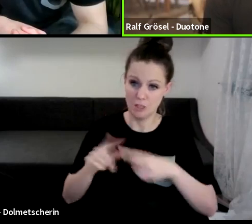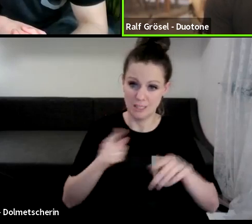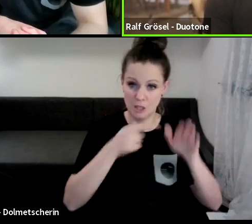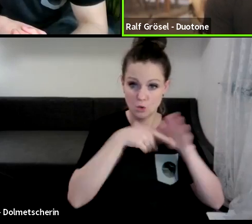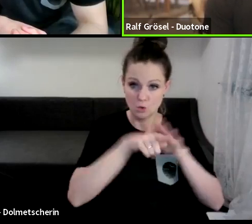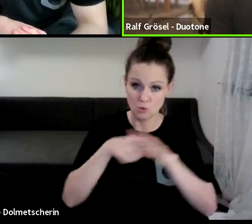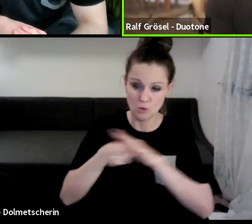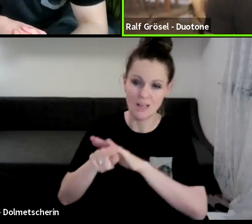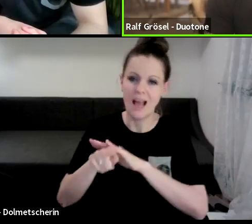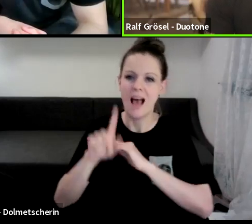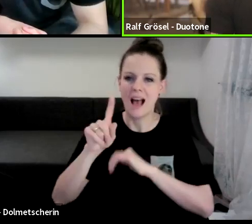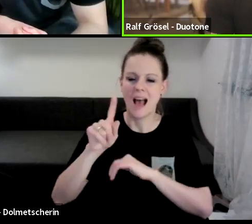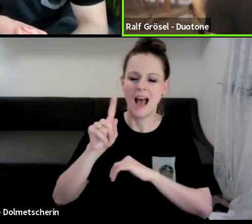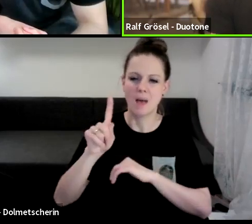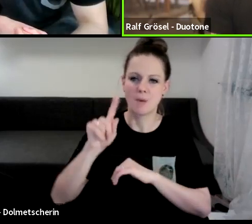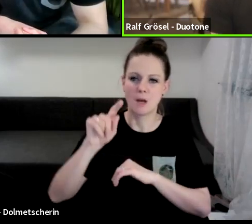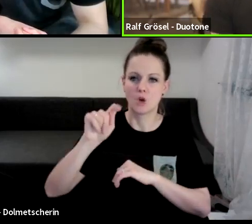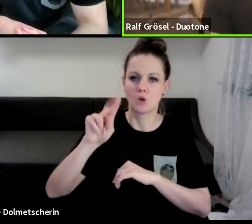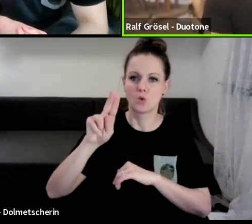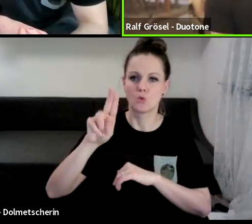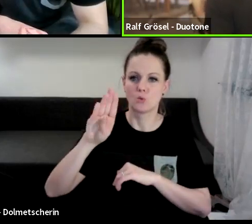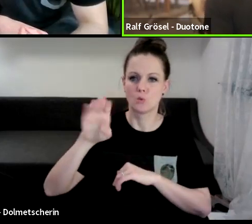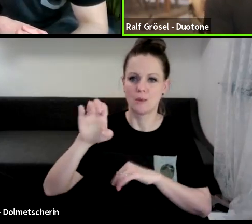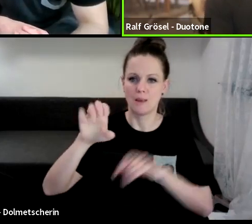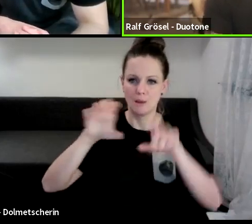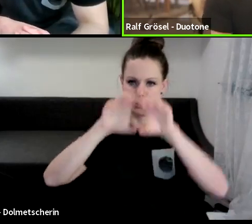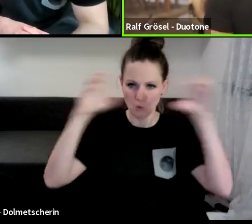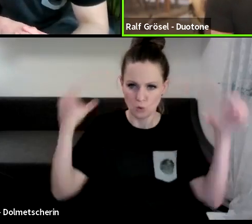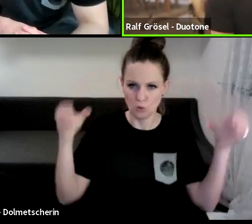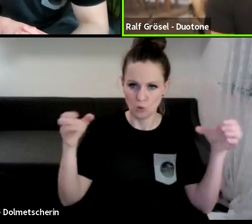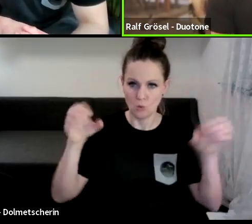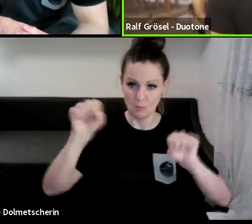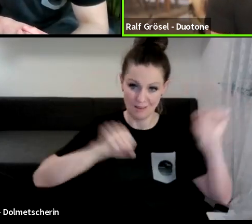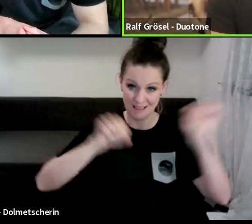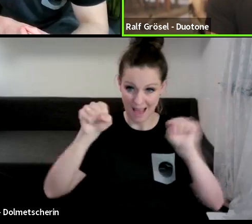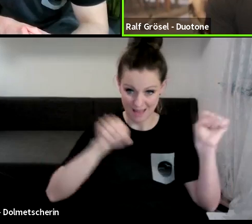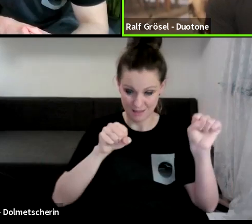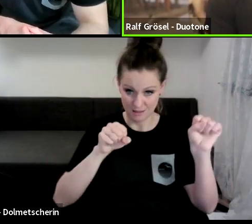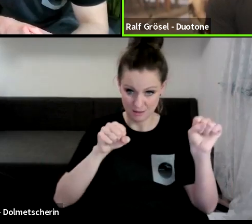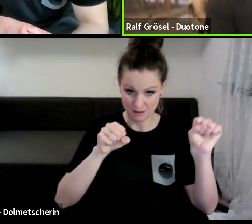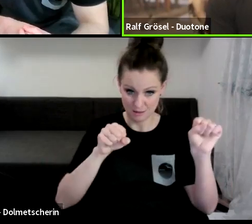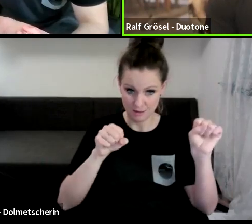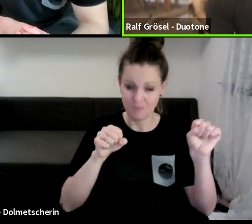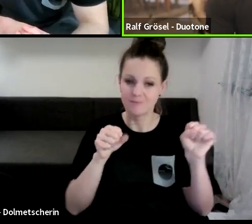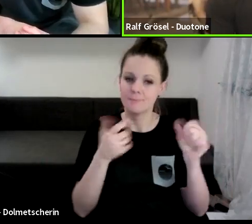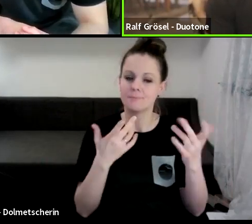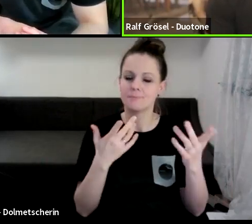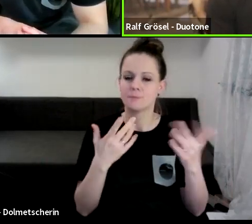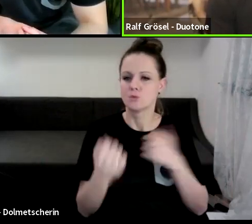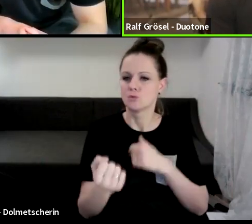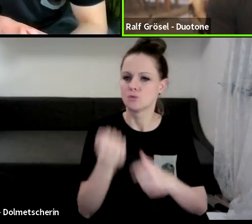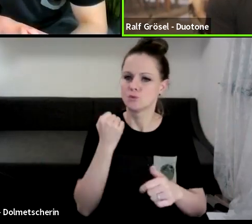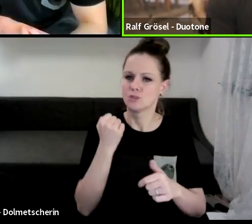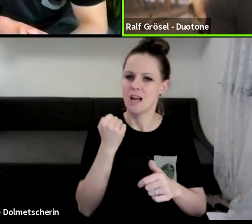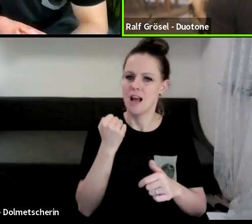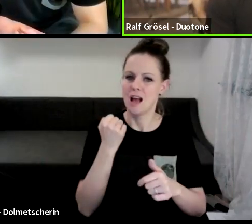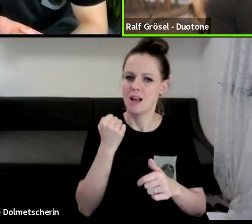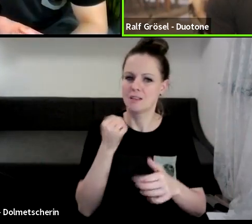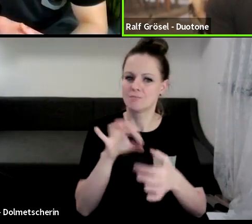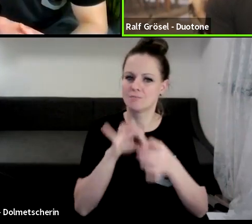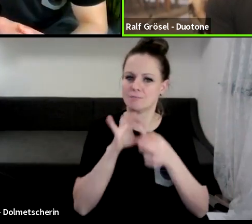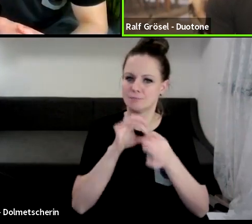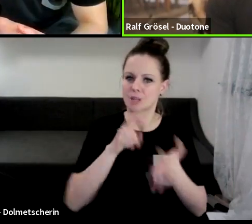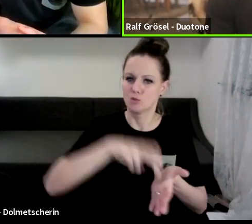dass der Tubekite tatsächlich für das, was wir eigentlich vorhatten, Kiten war ja ganz stark durch Springen definiert.